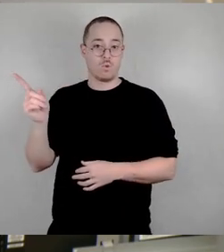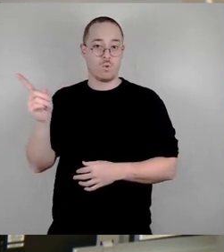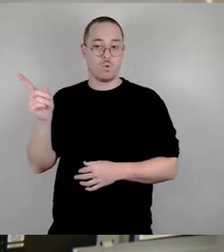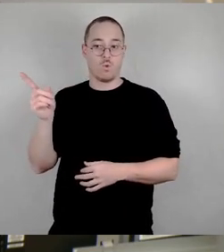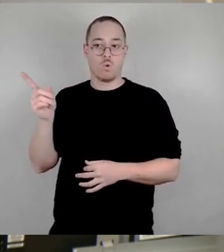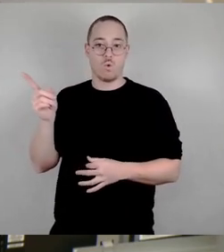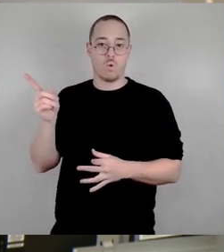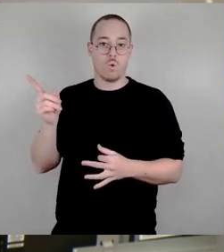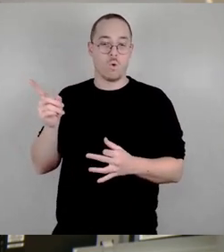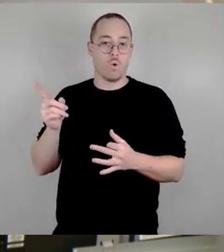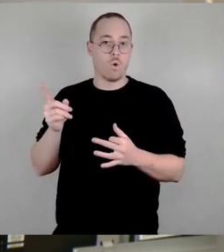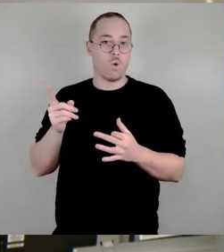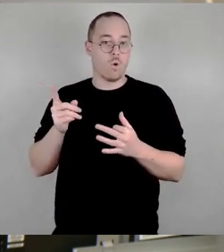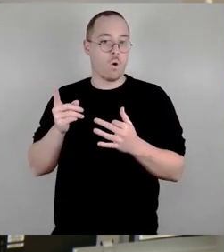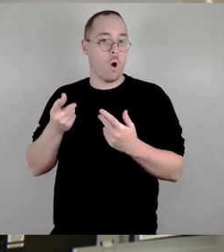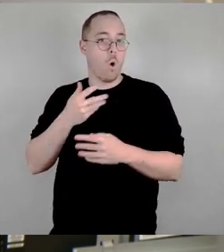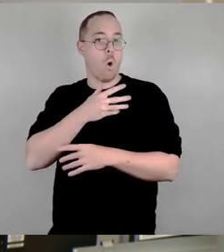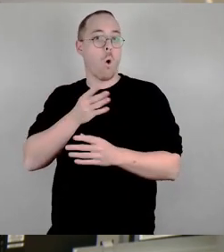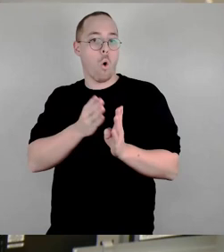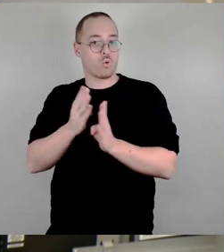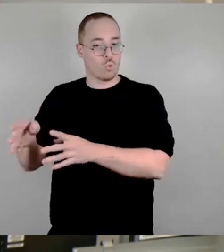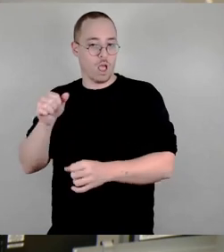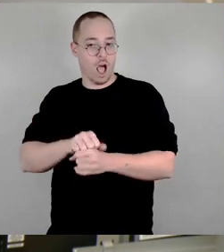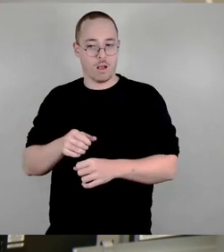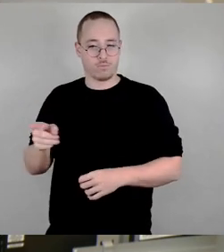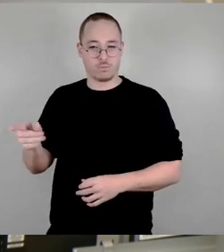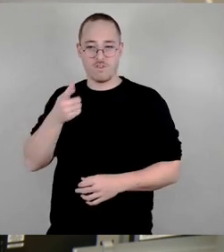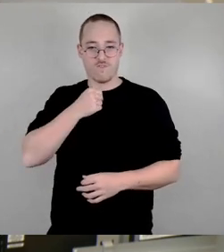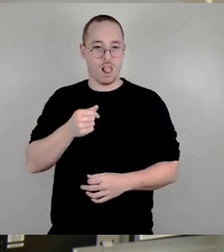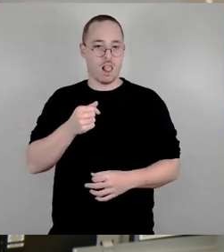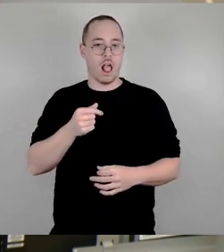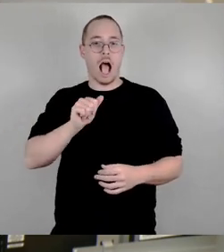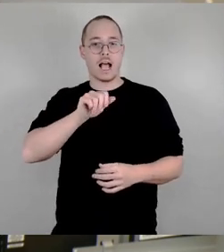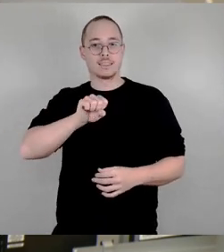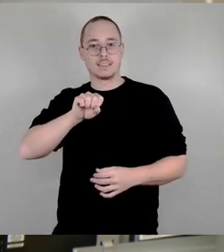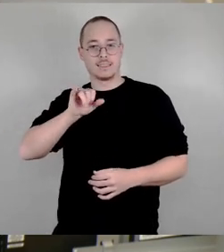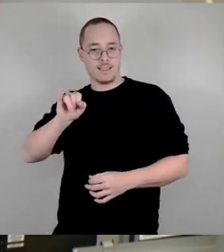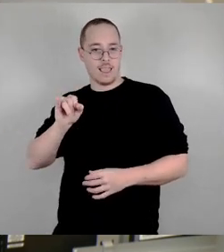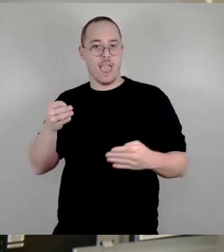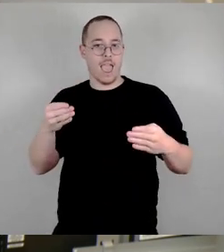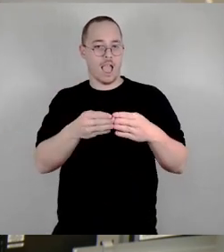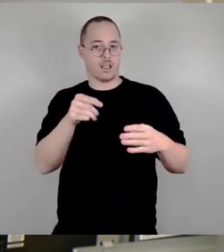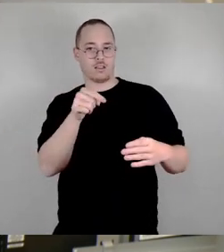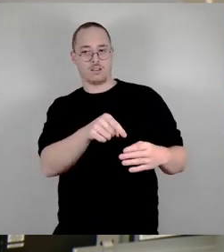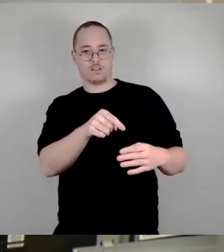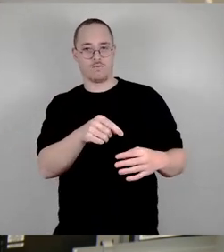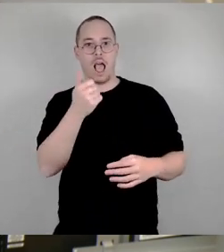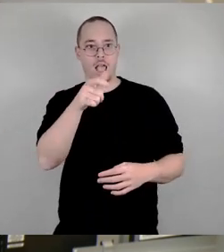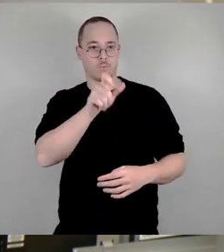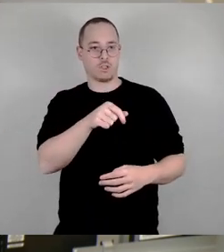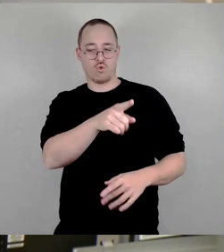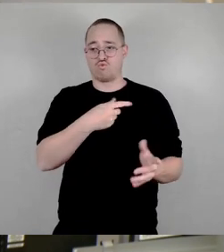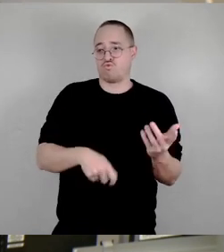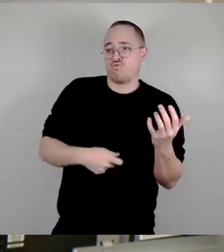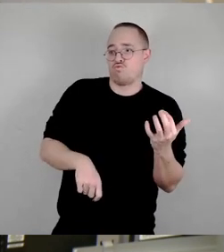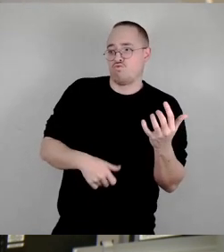Zwei Menschen, die mal mittags 300 Meter von der Theater zur Pragerstraße laufen und gegebenenfalls das Wort für die Einhaltung der Regeln erheben?